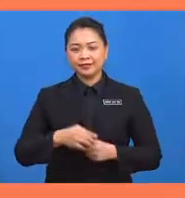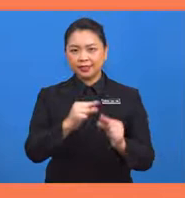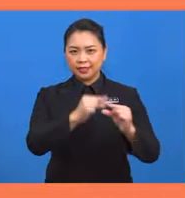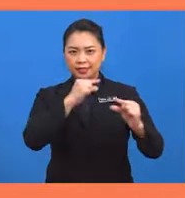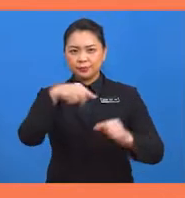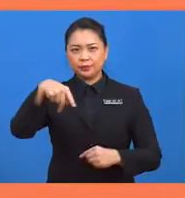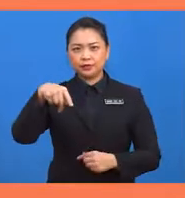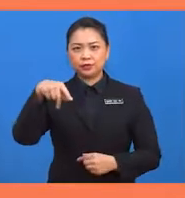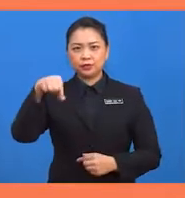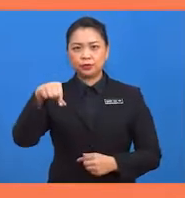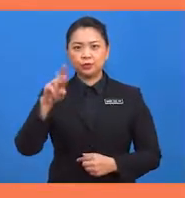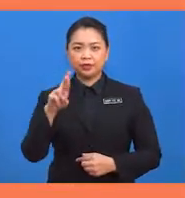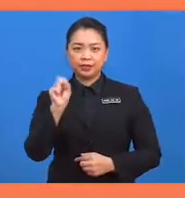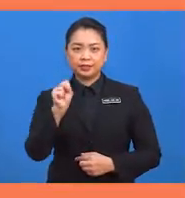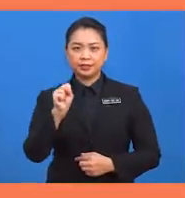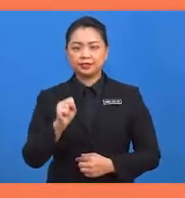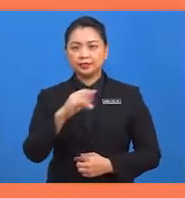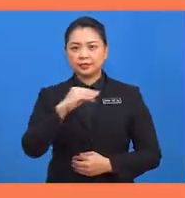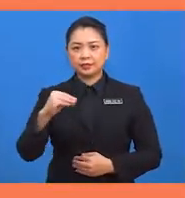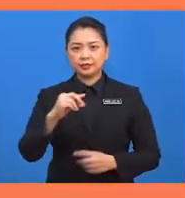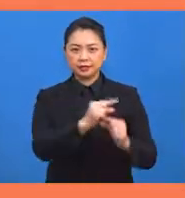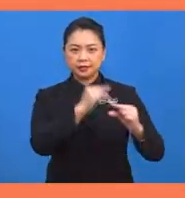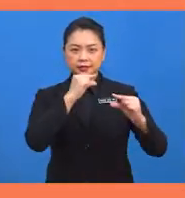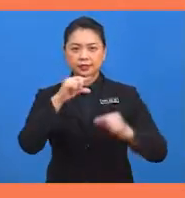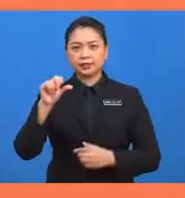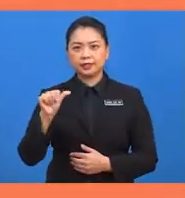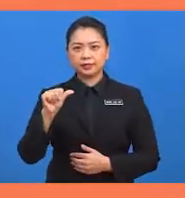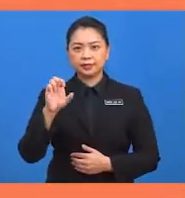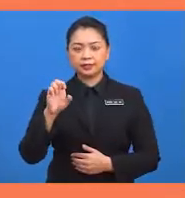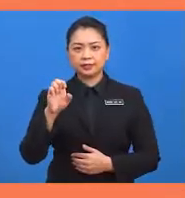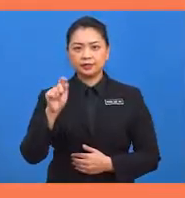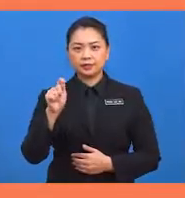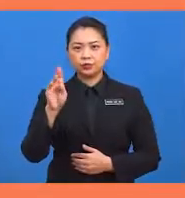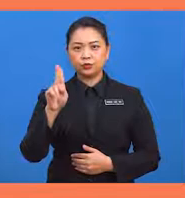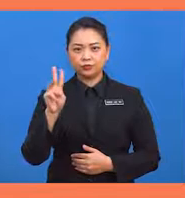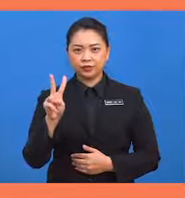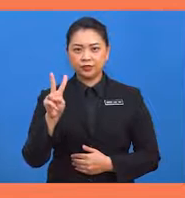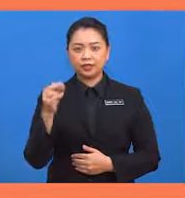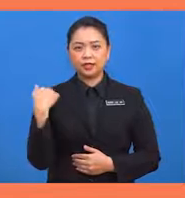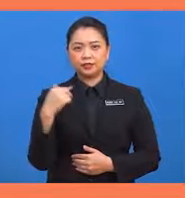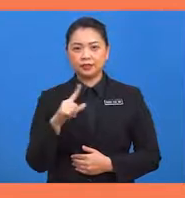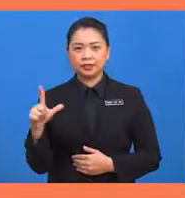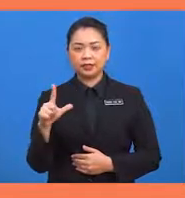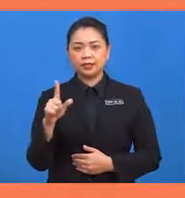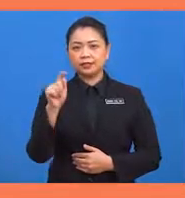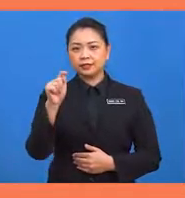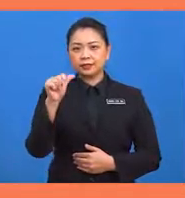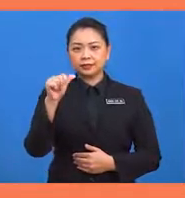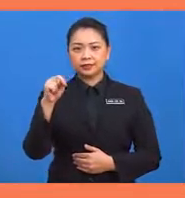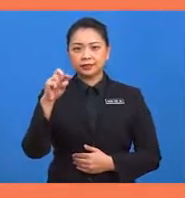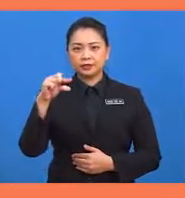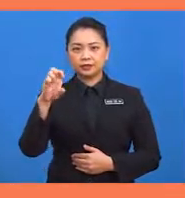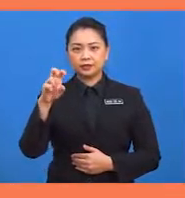PQRS dan garis PTUV adalah tangent sepunya